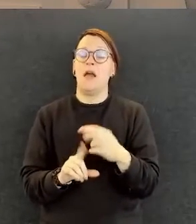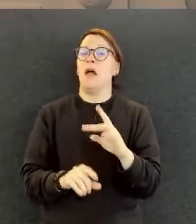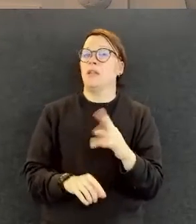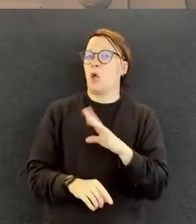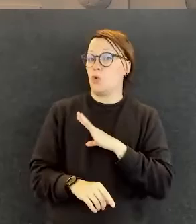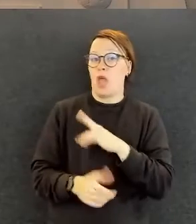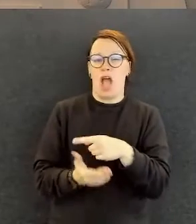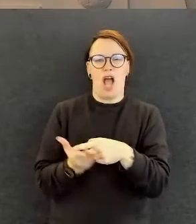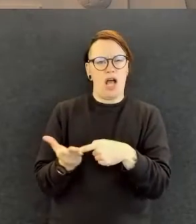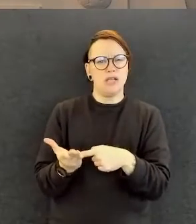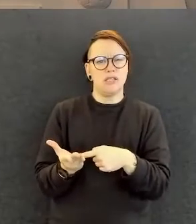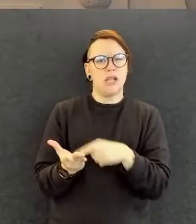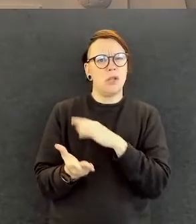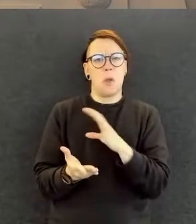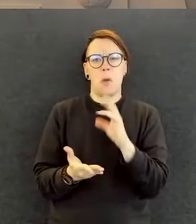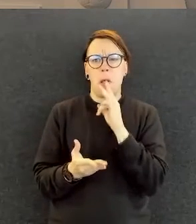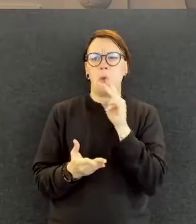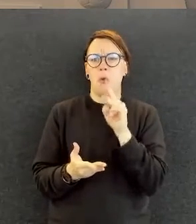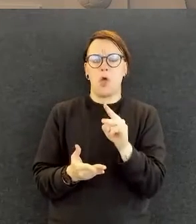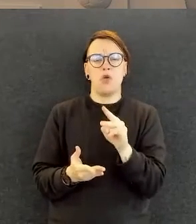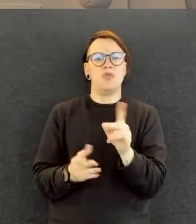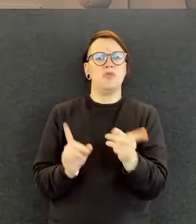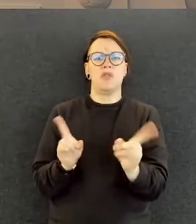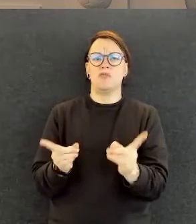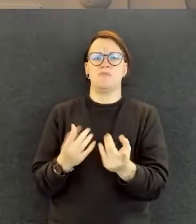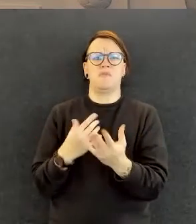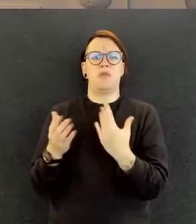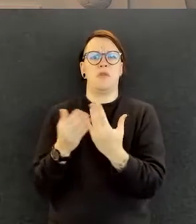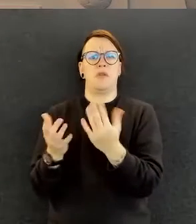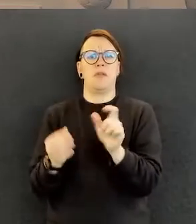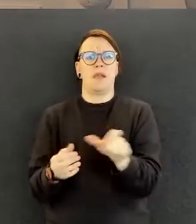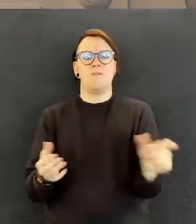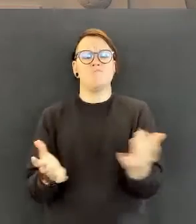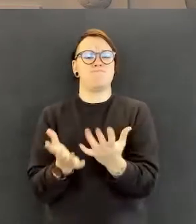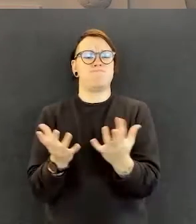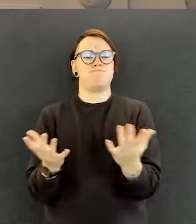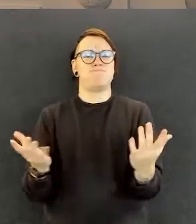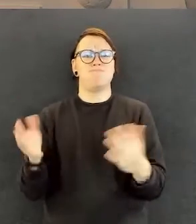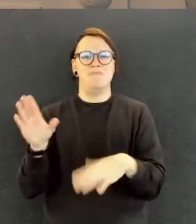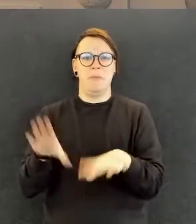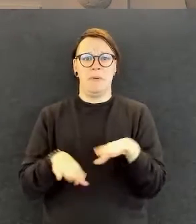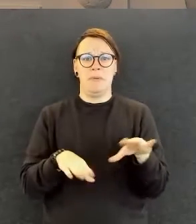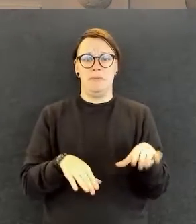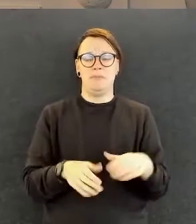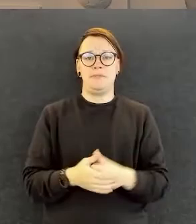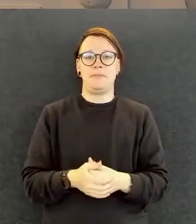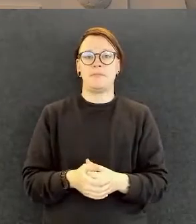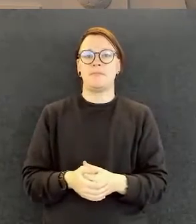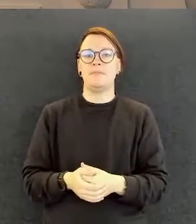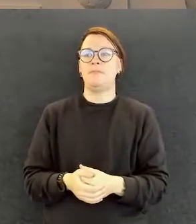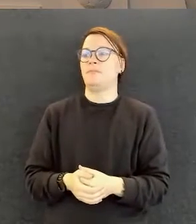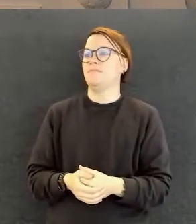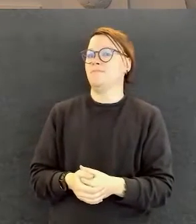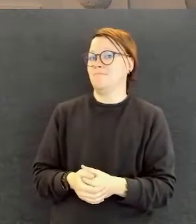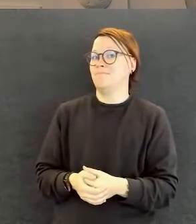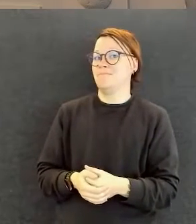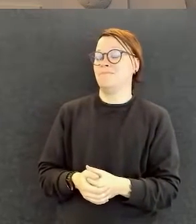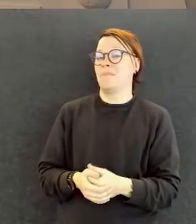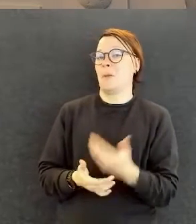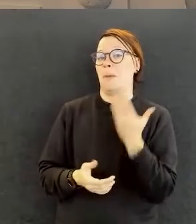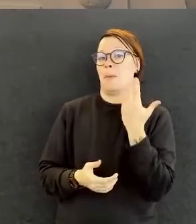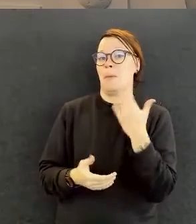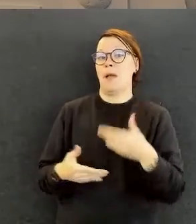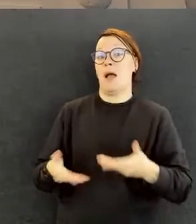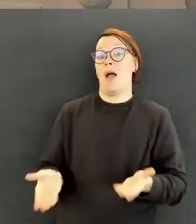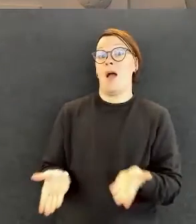että Paralympiakomiteassa on näin moninainen porukka tekemässä hommia? No just laitoin tuossa aamulla viestiä, että siivotkaa varasto,